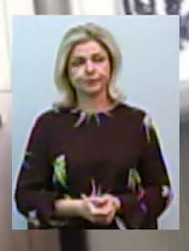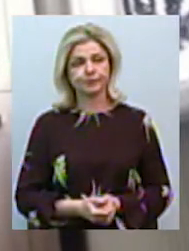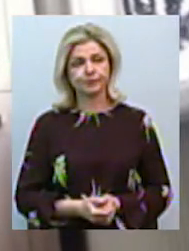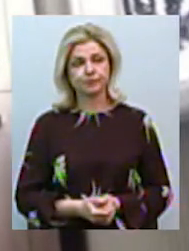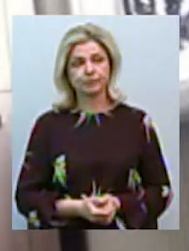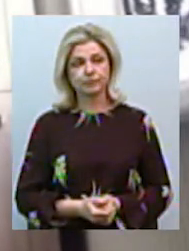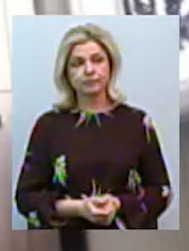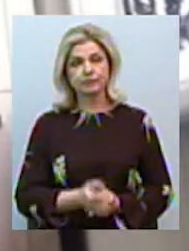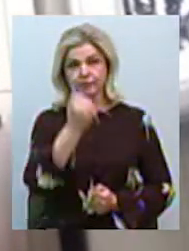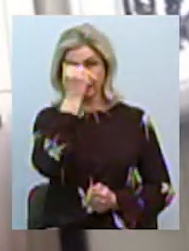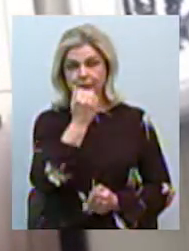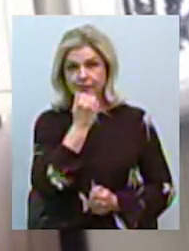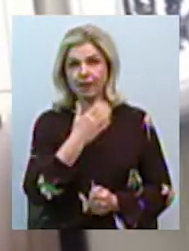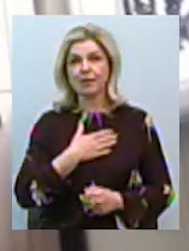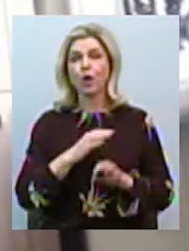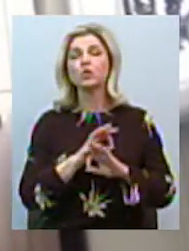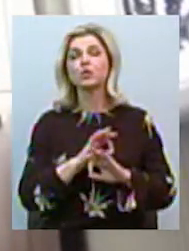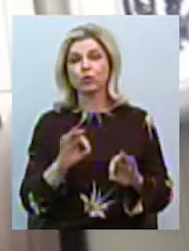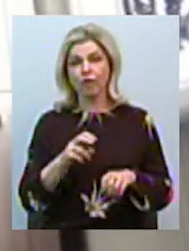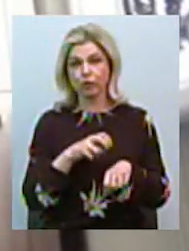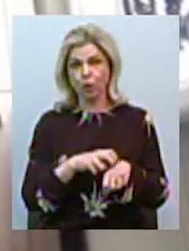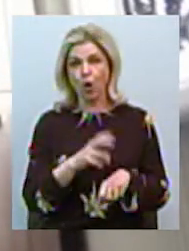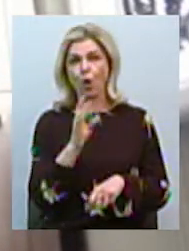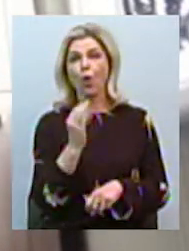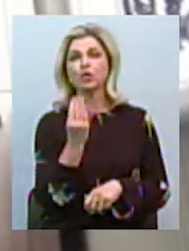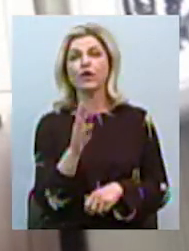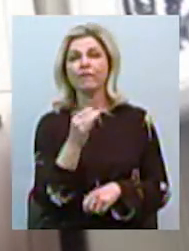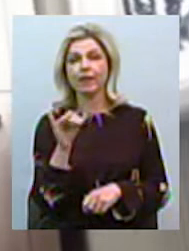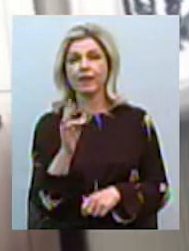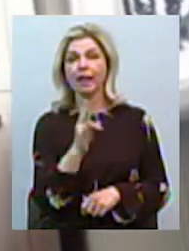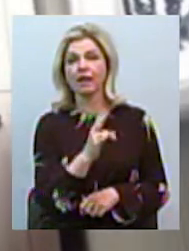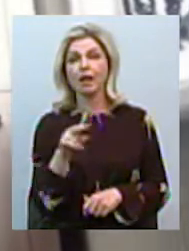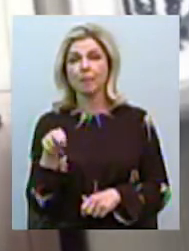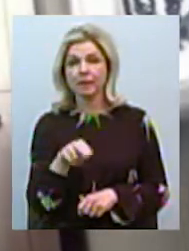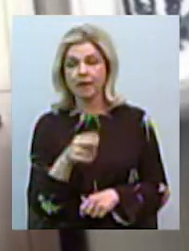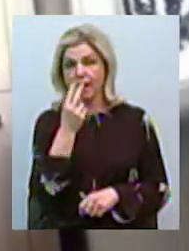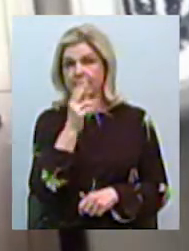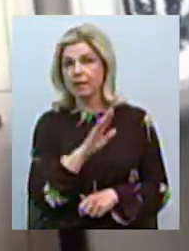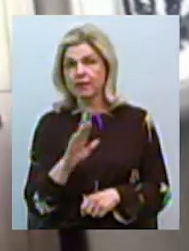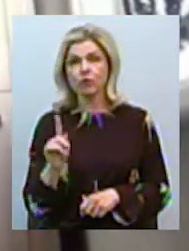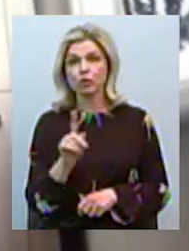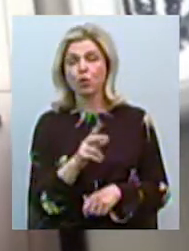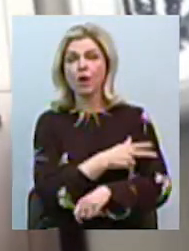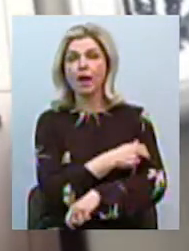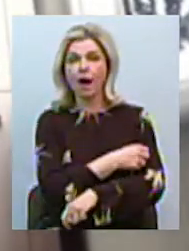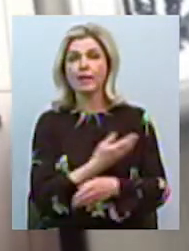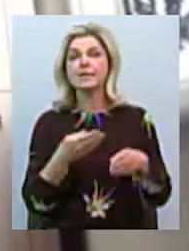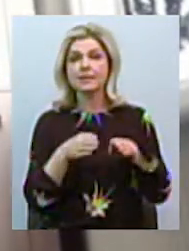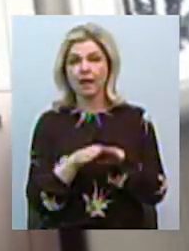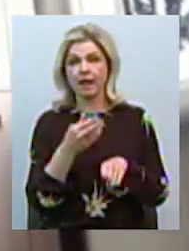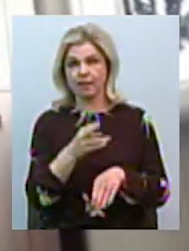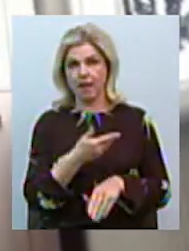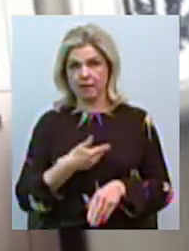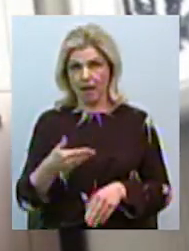Дякуючи нашому чудовому доктору Кошевін Талі Петрівні, не дивлячись на те, що лікарня закрита. Для нас, так, на